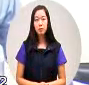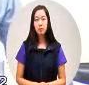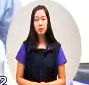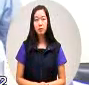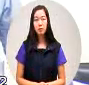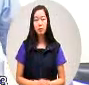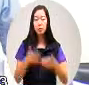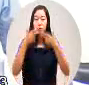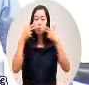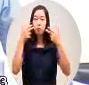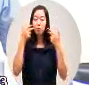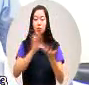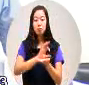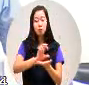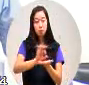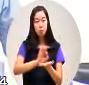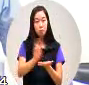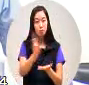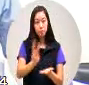部落用水的问题